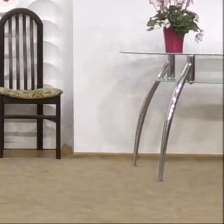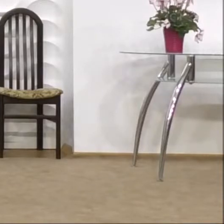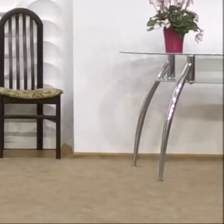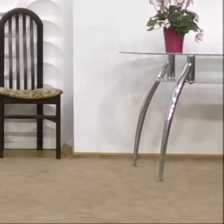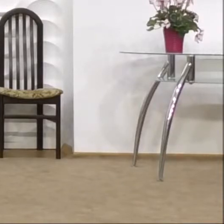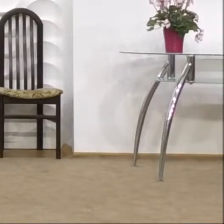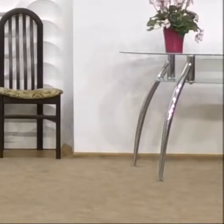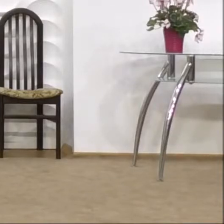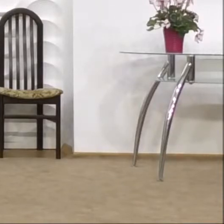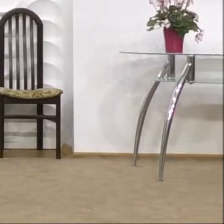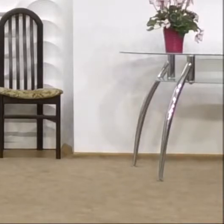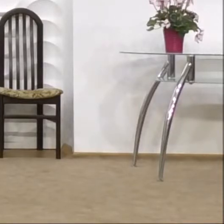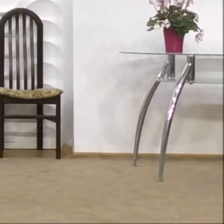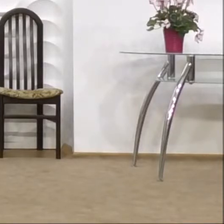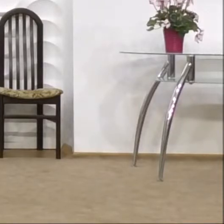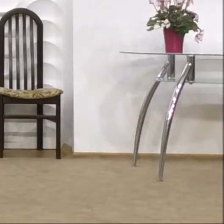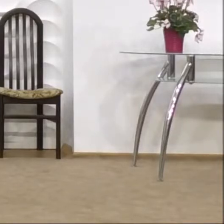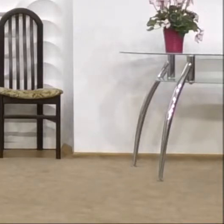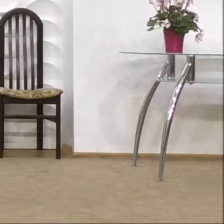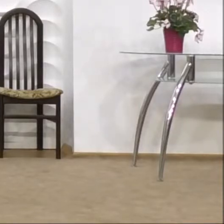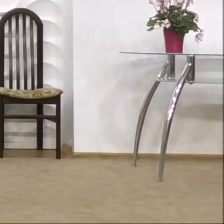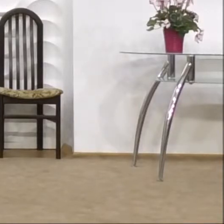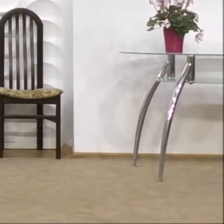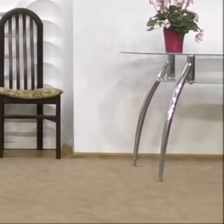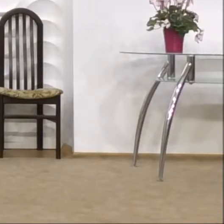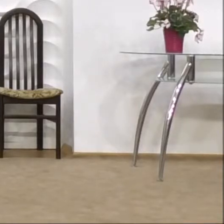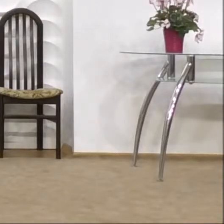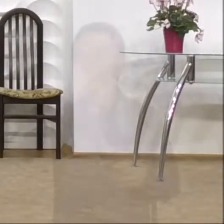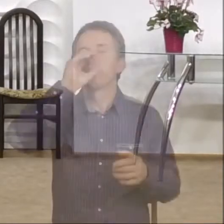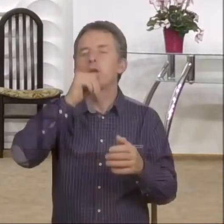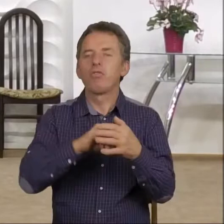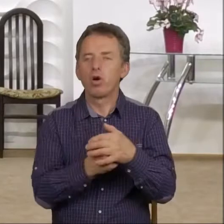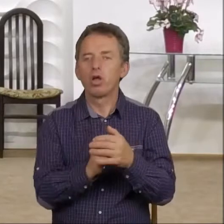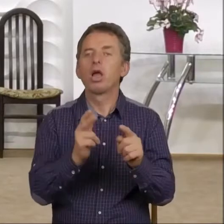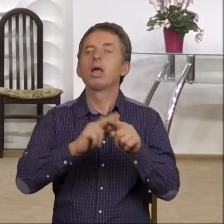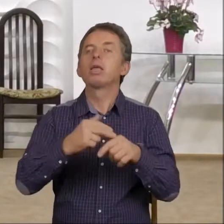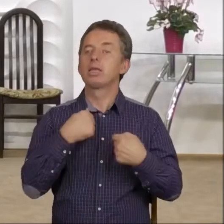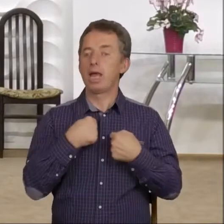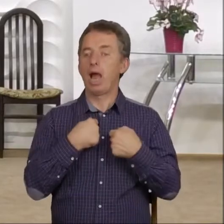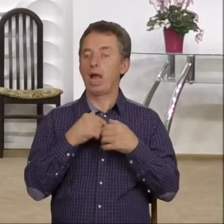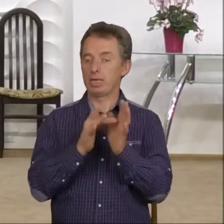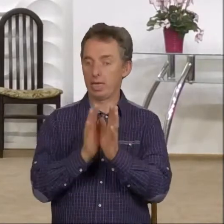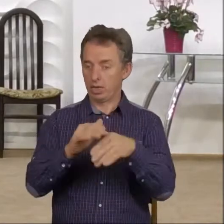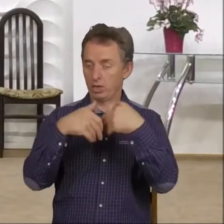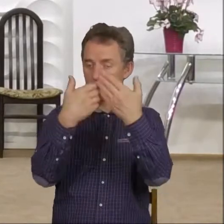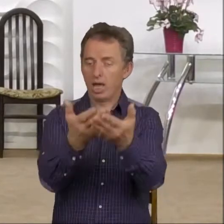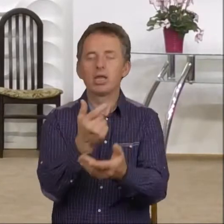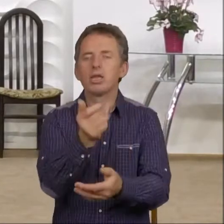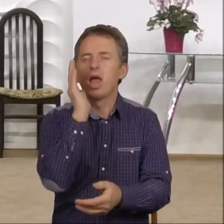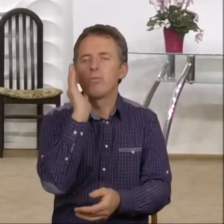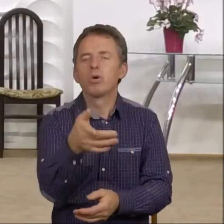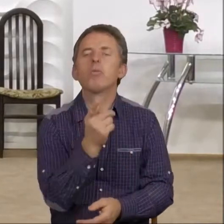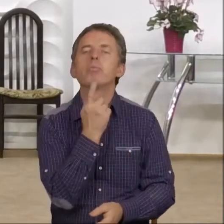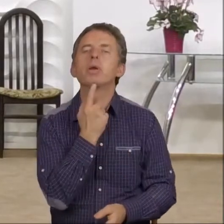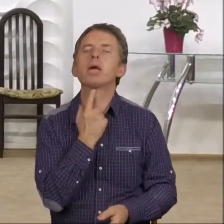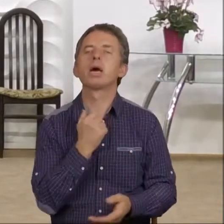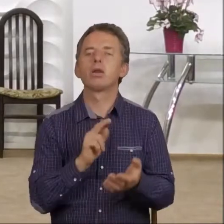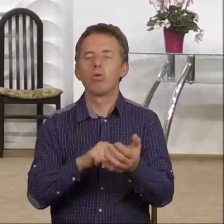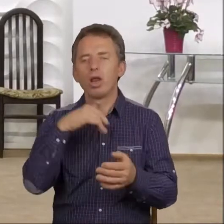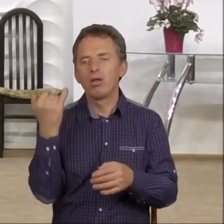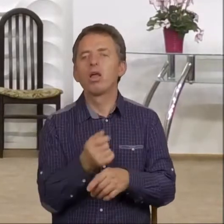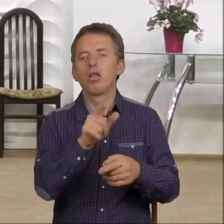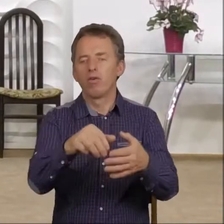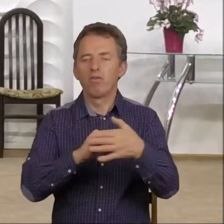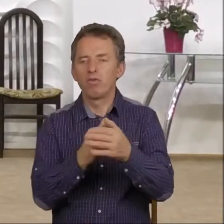której siedział. Ale kto napije się wody, którą ja mu dam, nie będzie pragnął na wieki, lecz